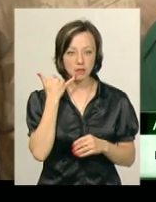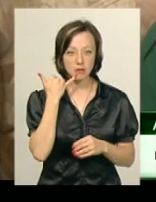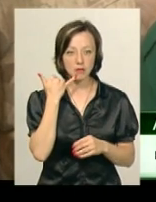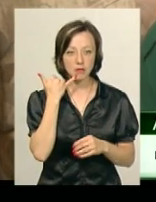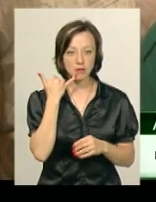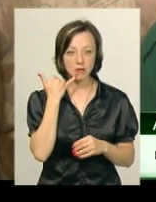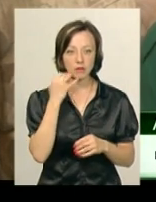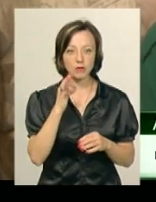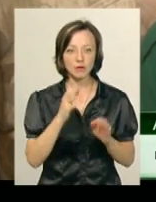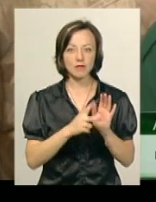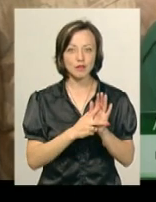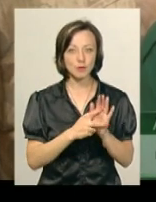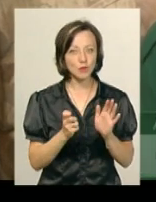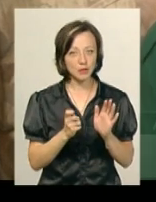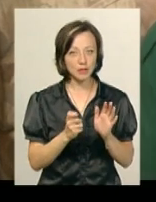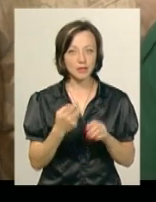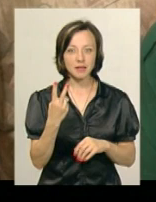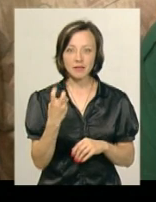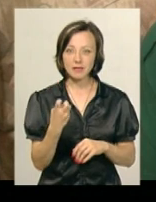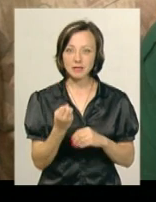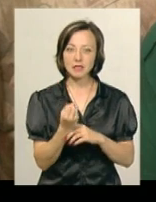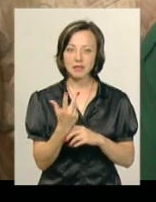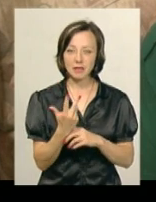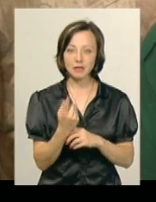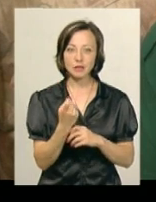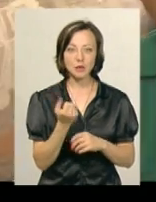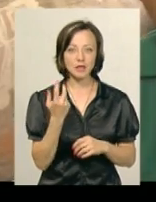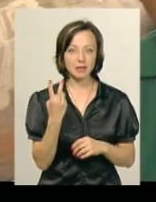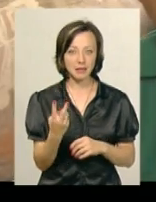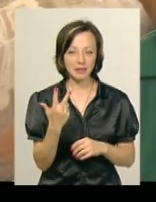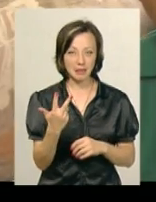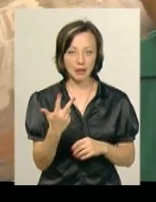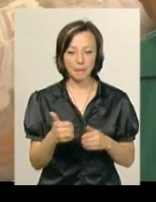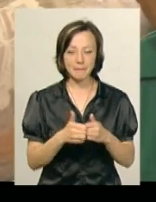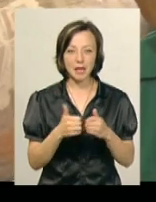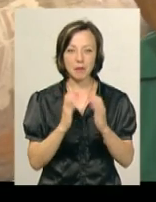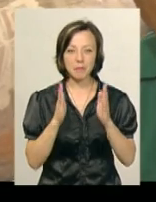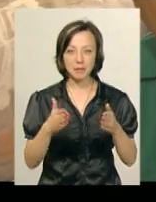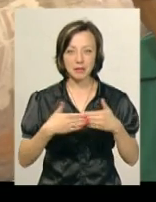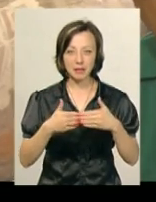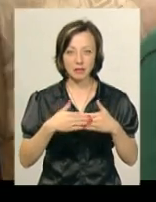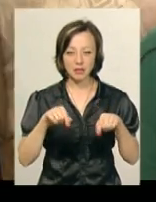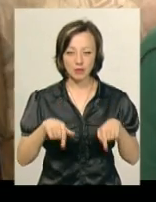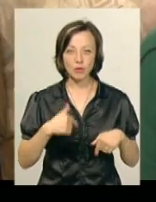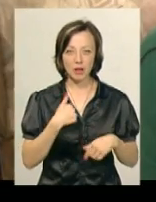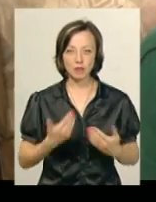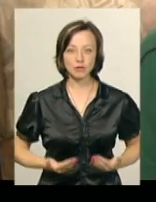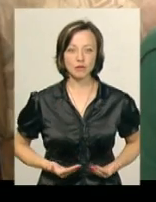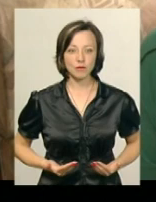0800 213 103. Біля під'їзду, я мешкаю,